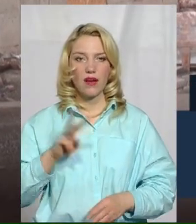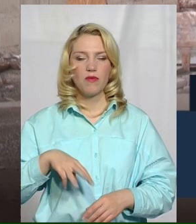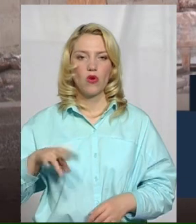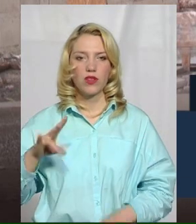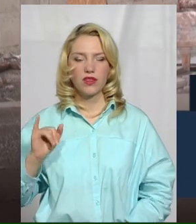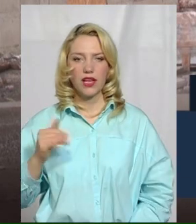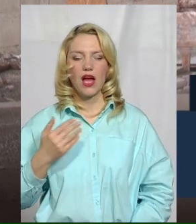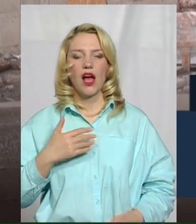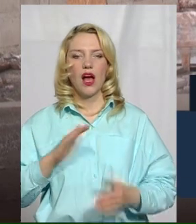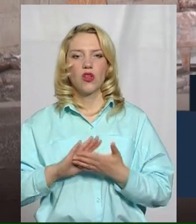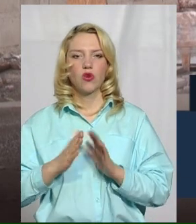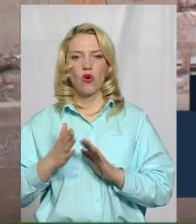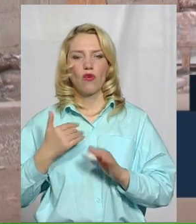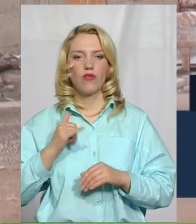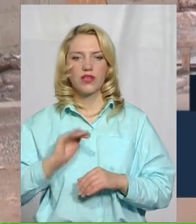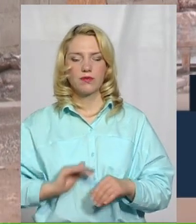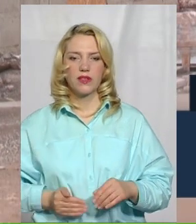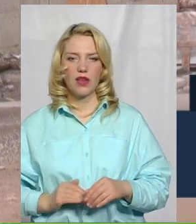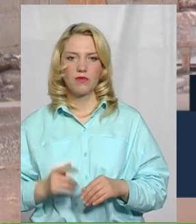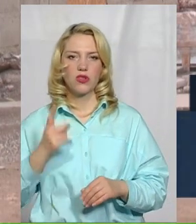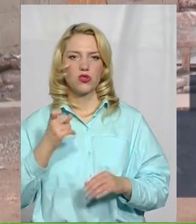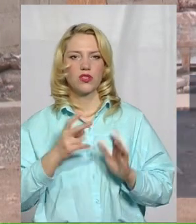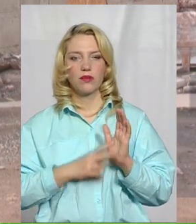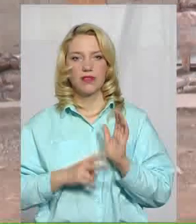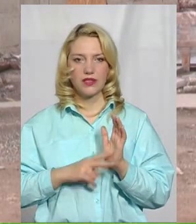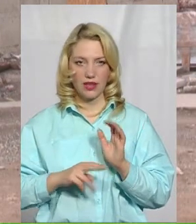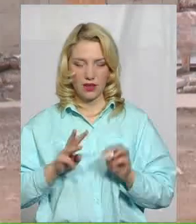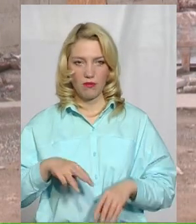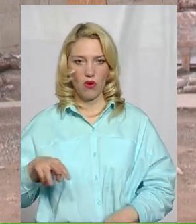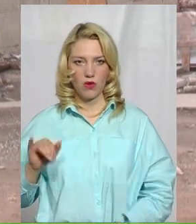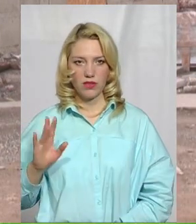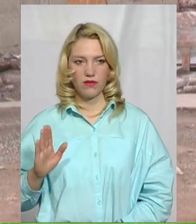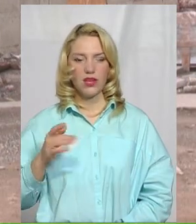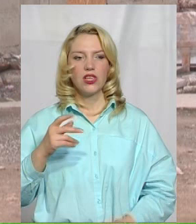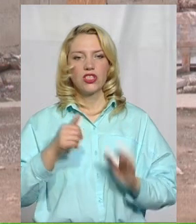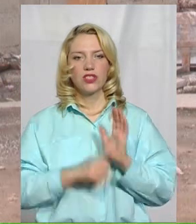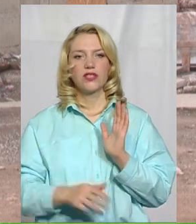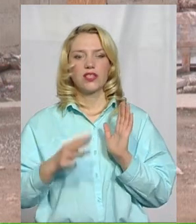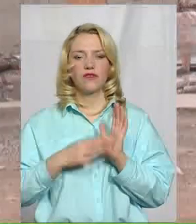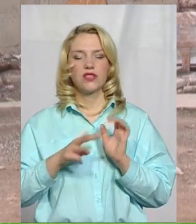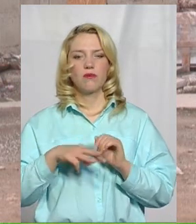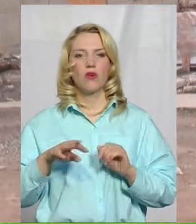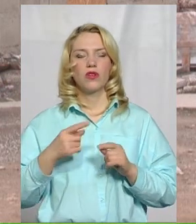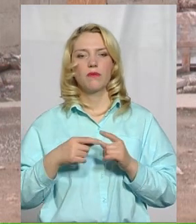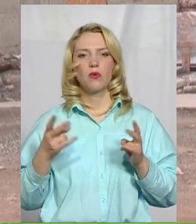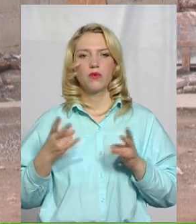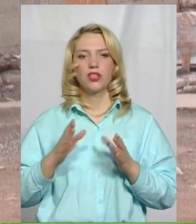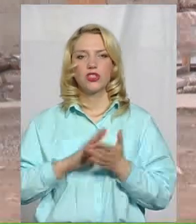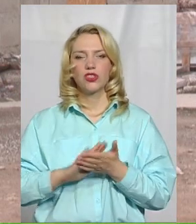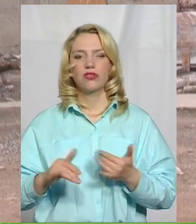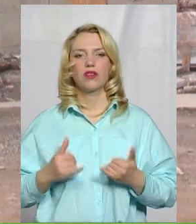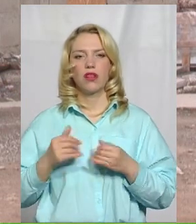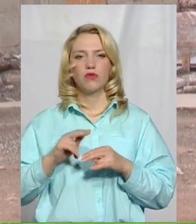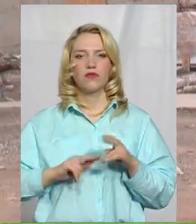договір у нас підрядником – на 170 мільйонів. Тобто 68 мільйонів необхідуються чисто на будівельні роботи.